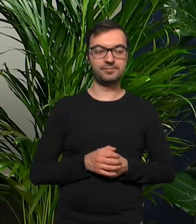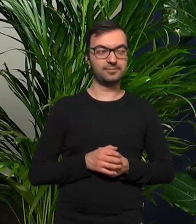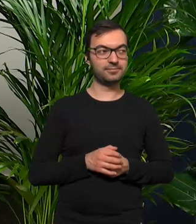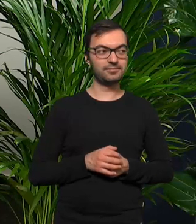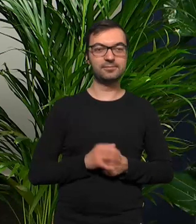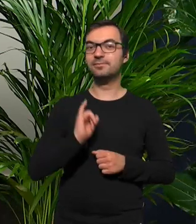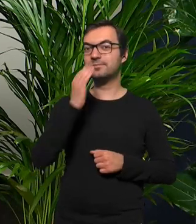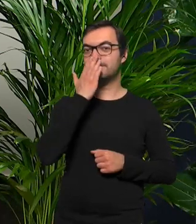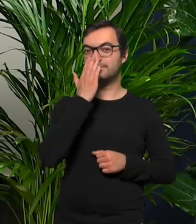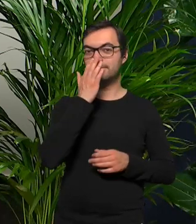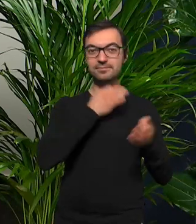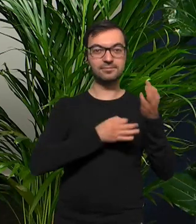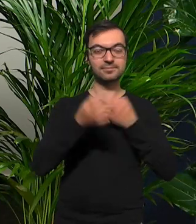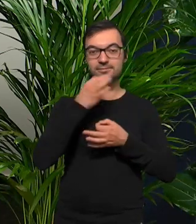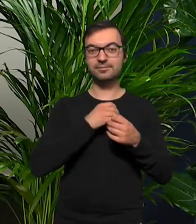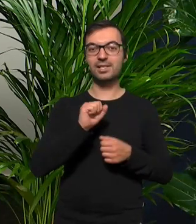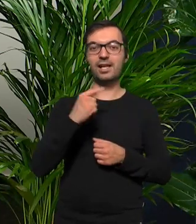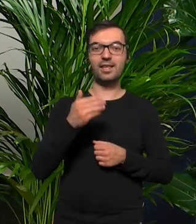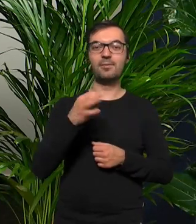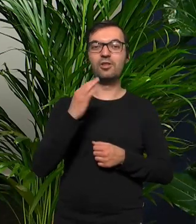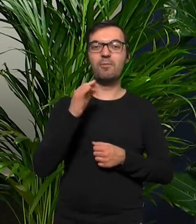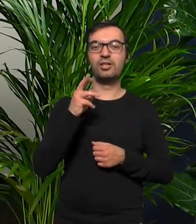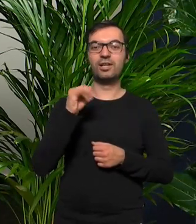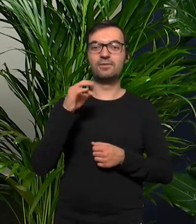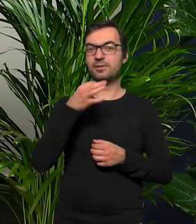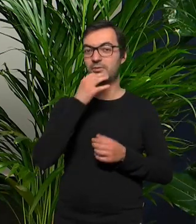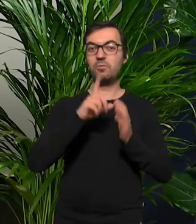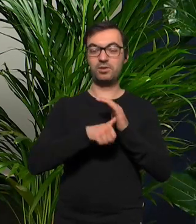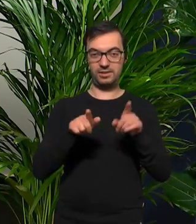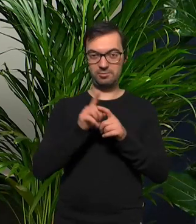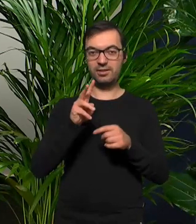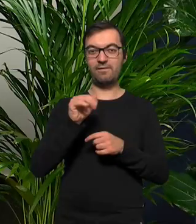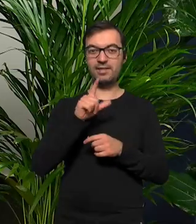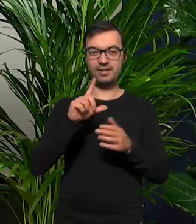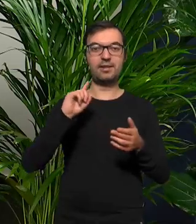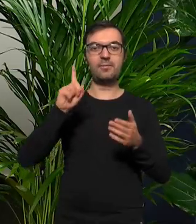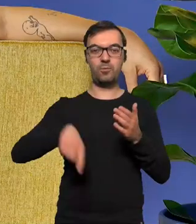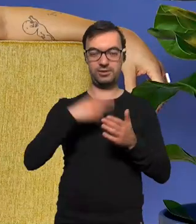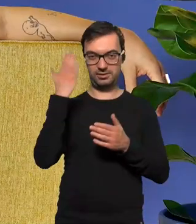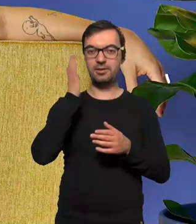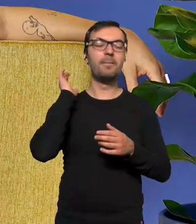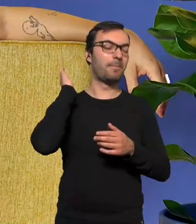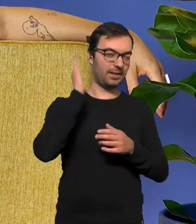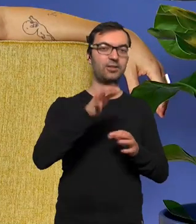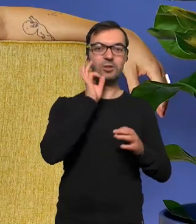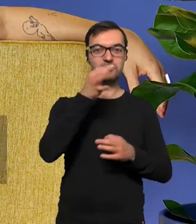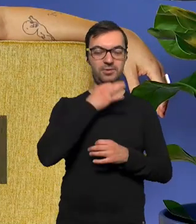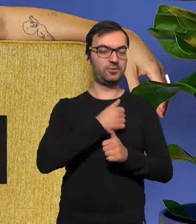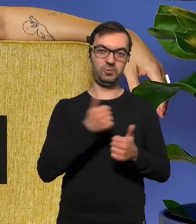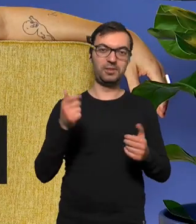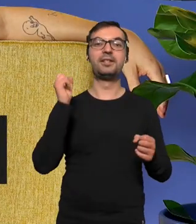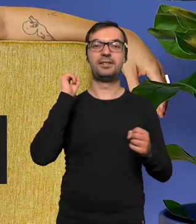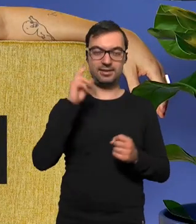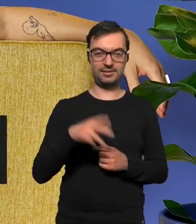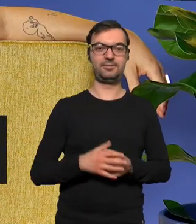o co pytają widzowie Adam Tomaszewski pyta czy płyta będzie w wersji winylowej będzie Adamie dobrze że Adam o to spytał